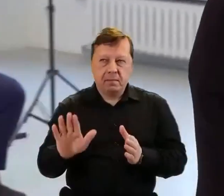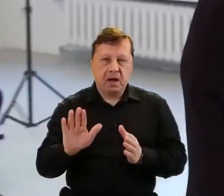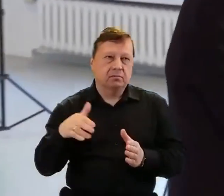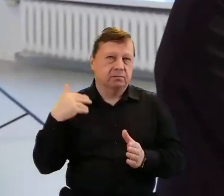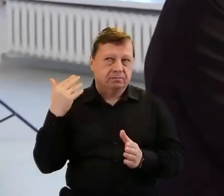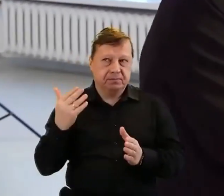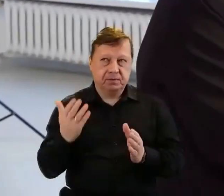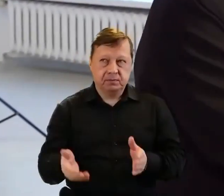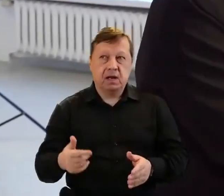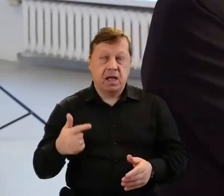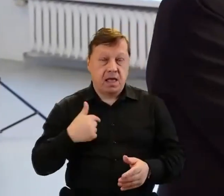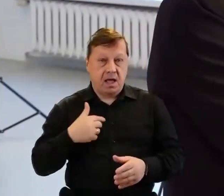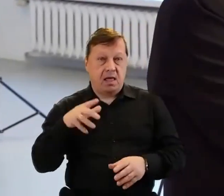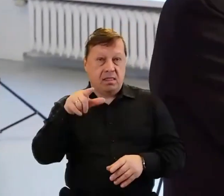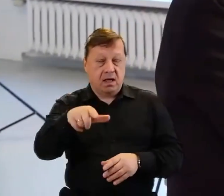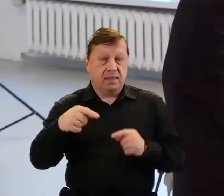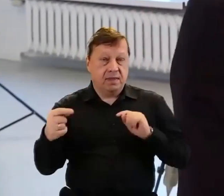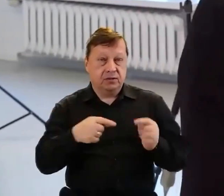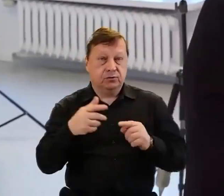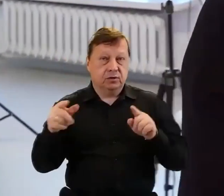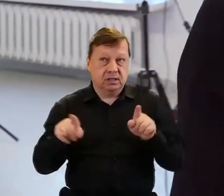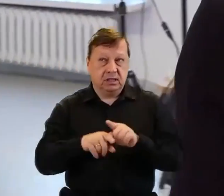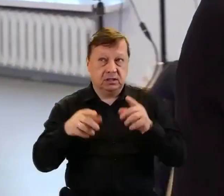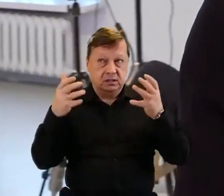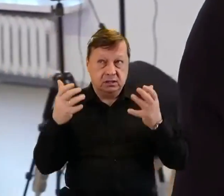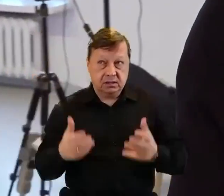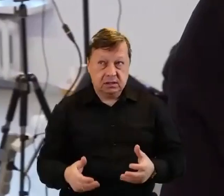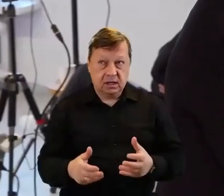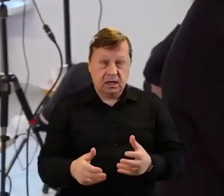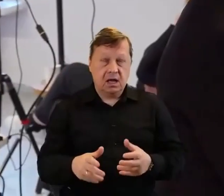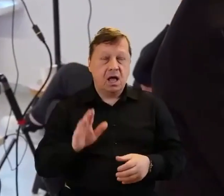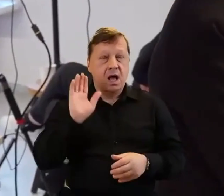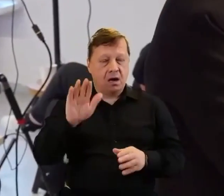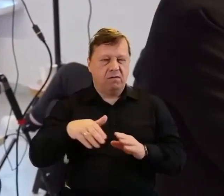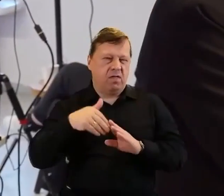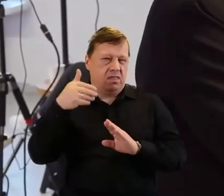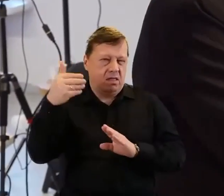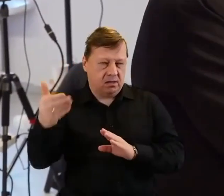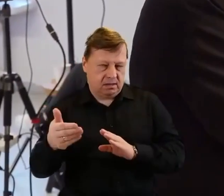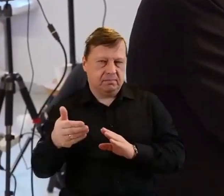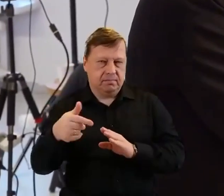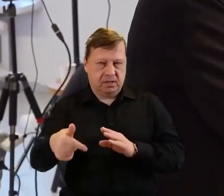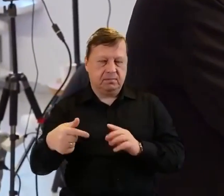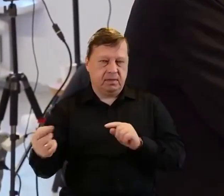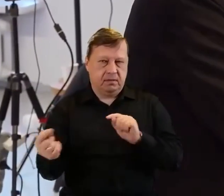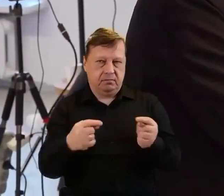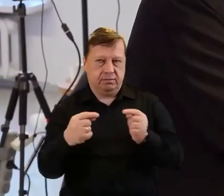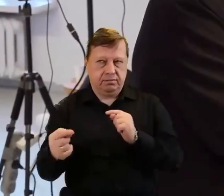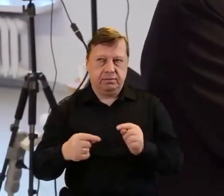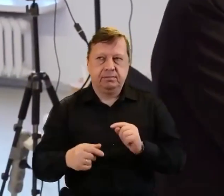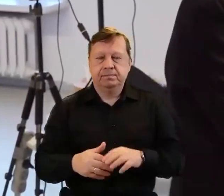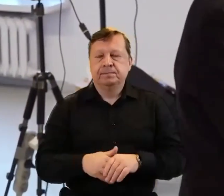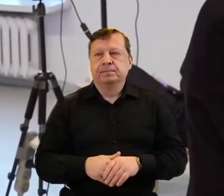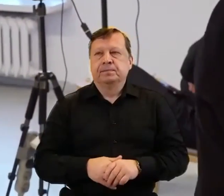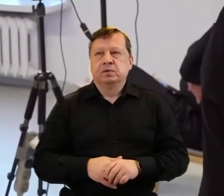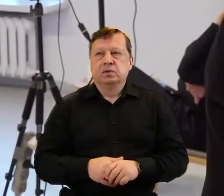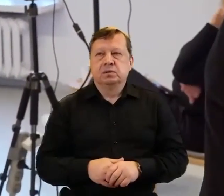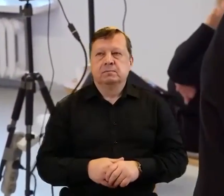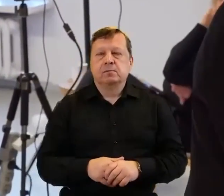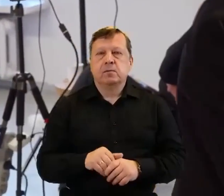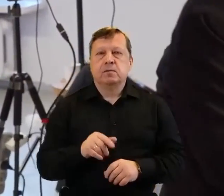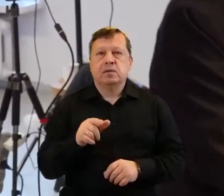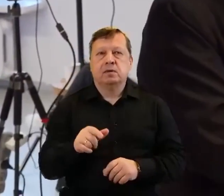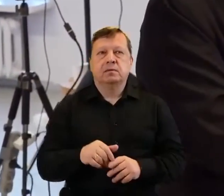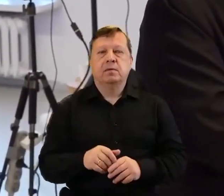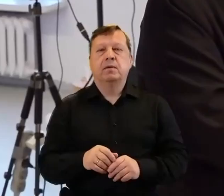bardzo wejść ja też w dyskusję, ale myślę, że zacznę od niej kolejny panel, który będzie rodzajem dyskusji z Piotra